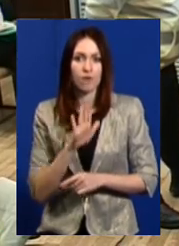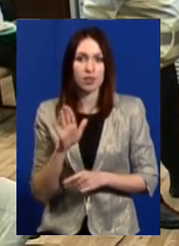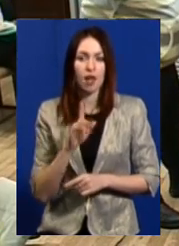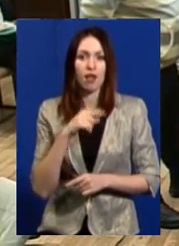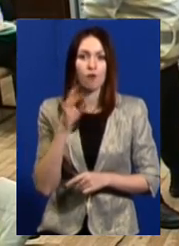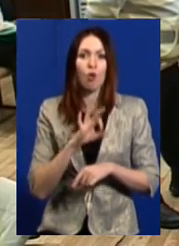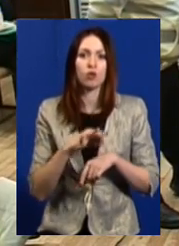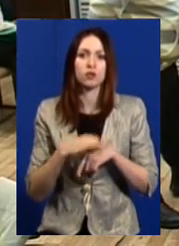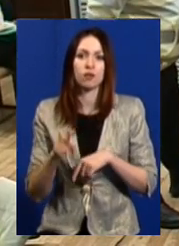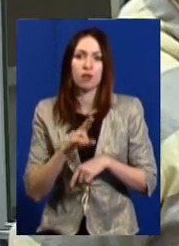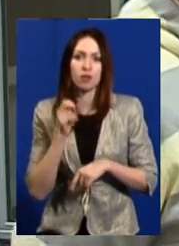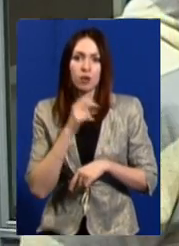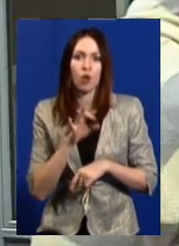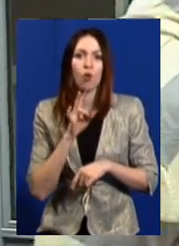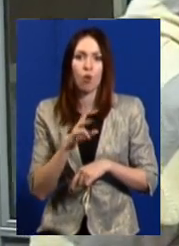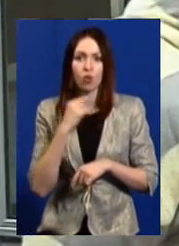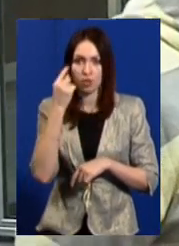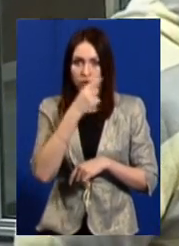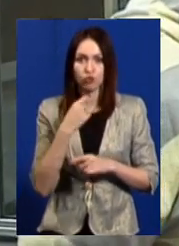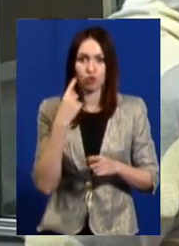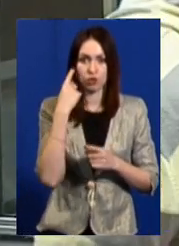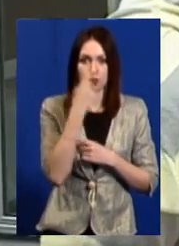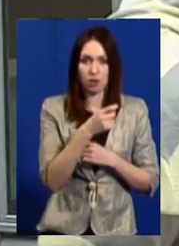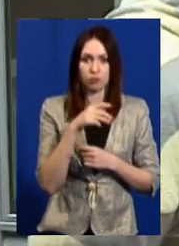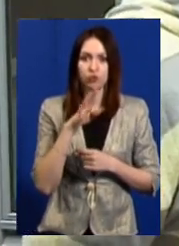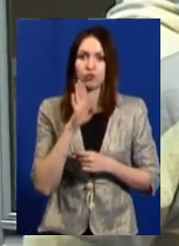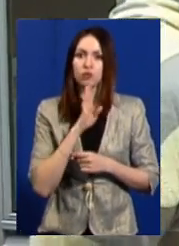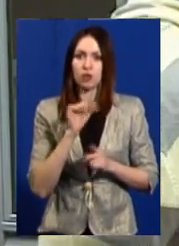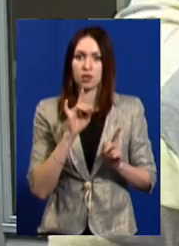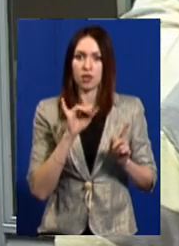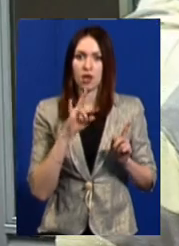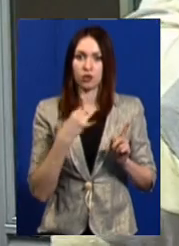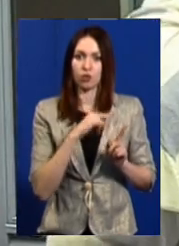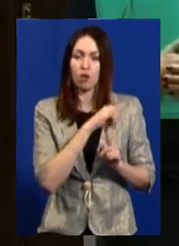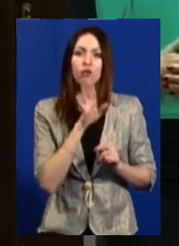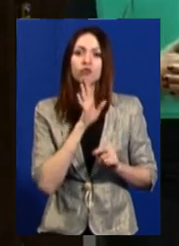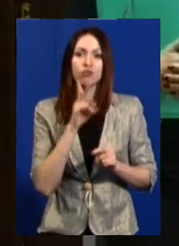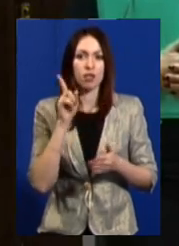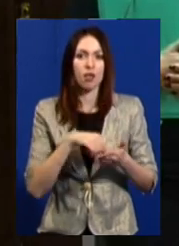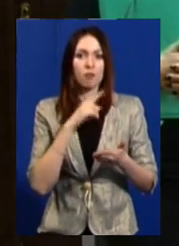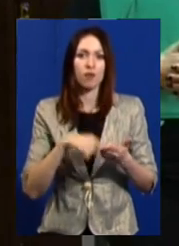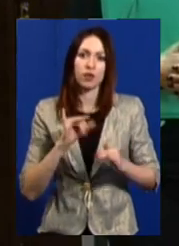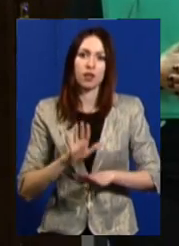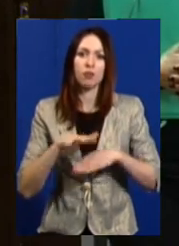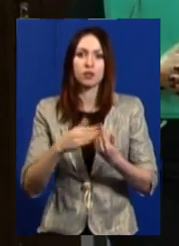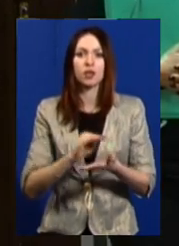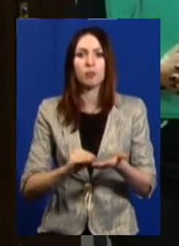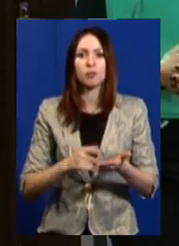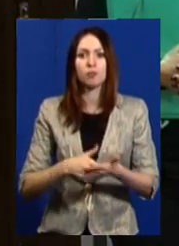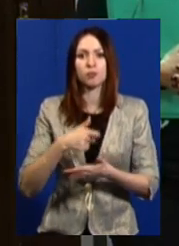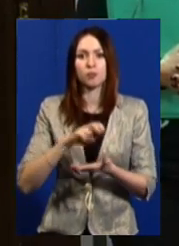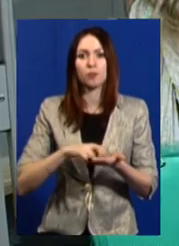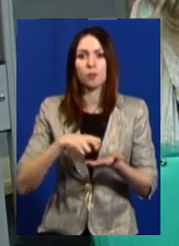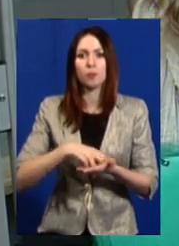каже, про знущання над племінником він особисто повідомив Таркіній. Тоді жінка не повірила чоловіку, порадила написати письмову заяву до